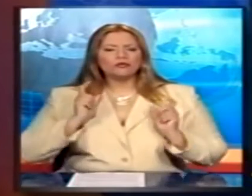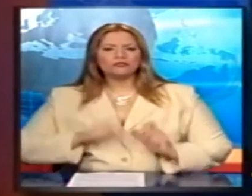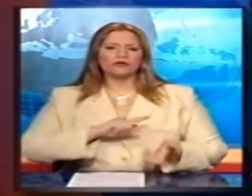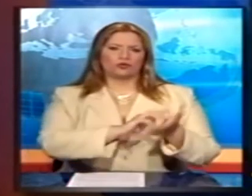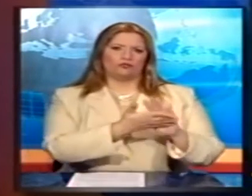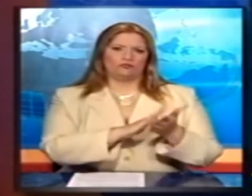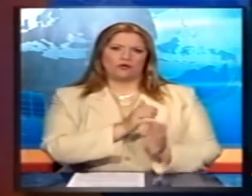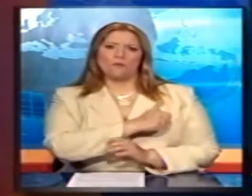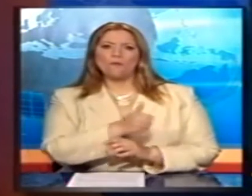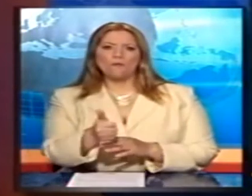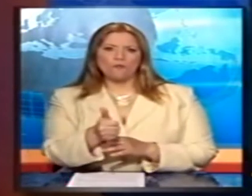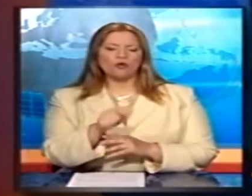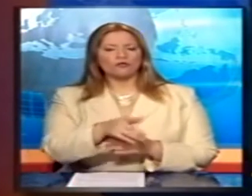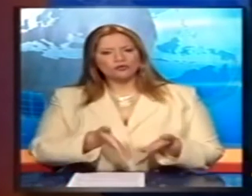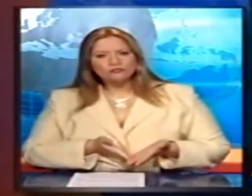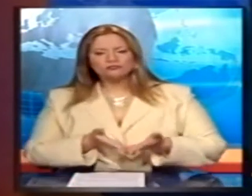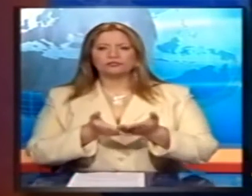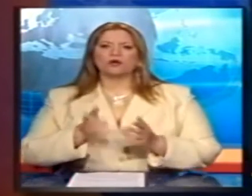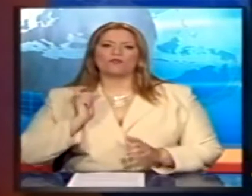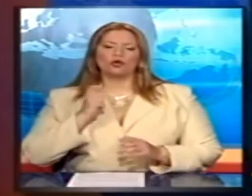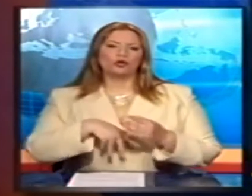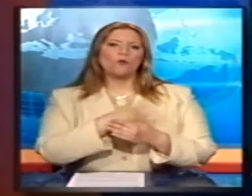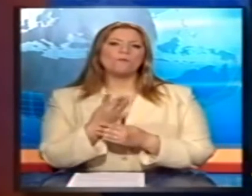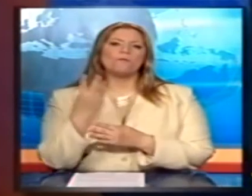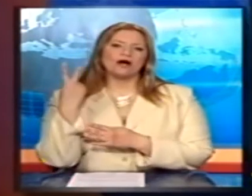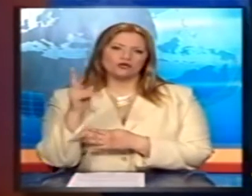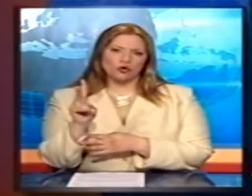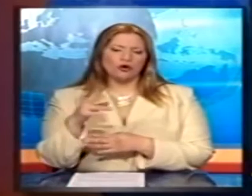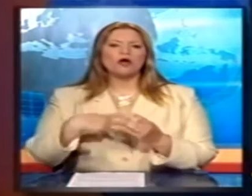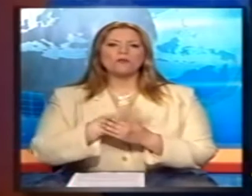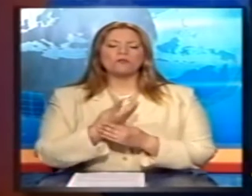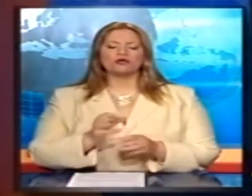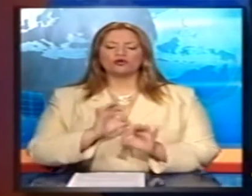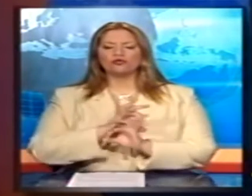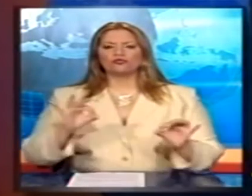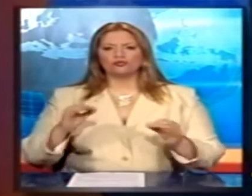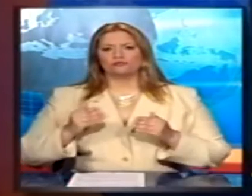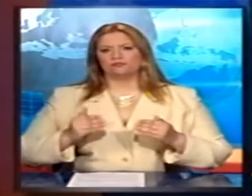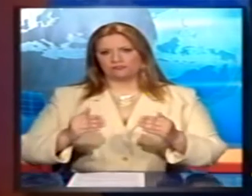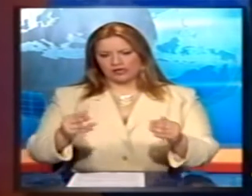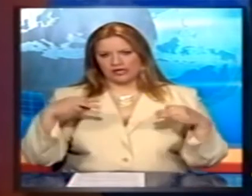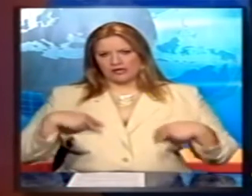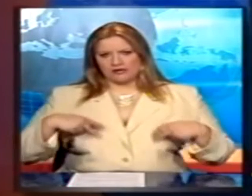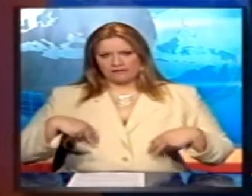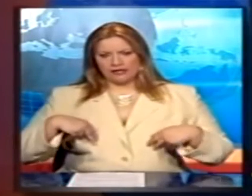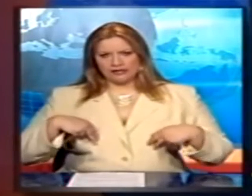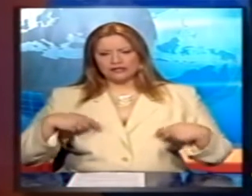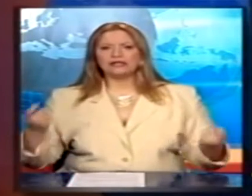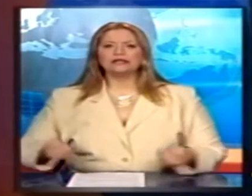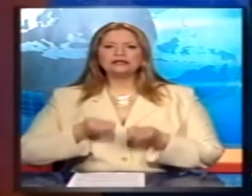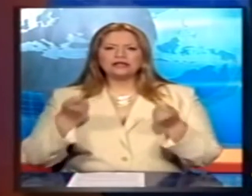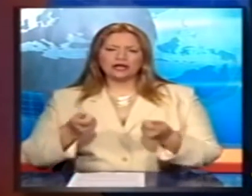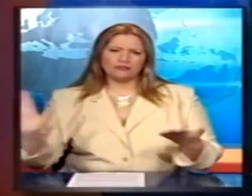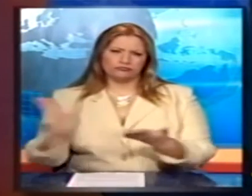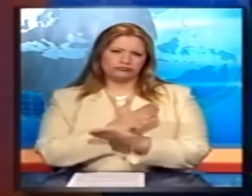του δημιουργήσουν το πολιτικό θερμοκήπιο που του επέτρεψε ατιμωρητή να διαπράξει τη μεγαλύτερη